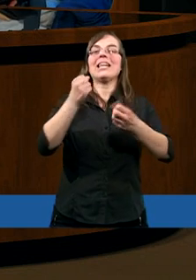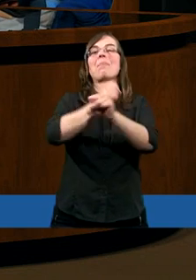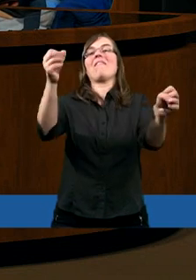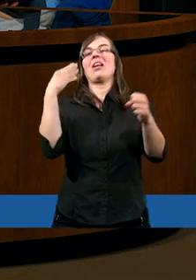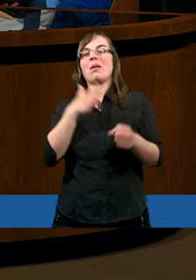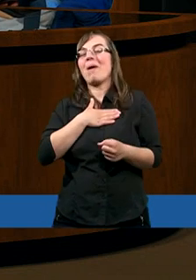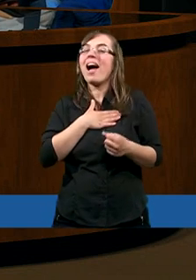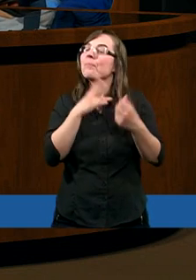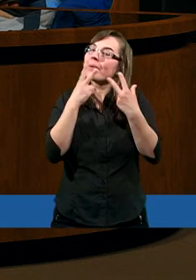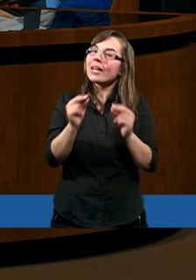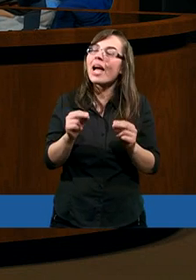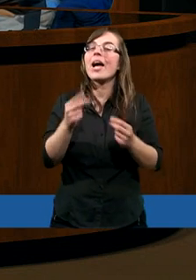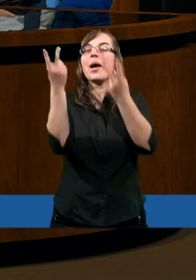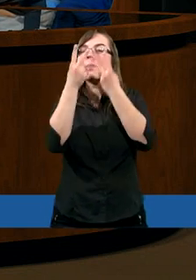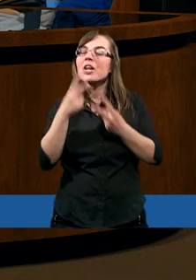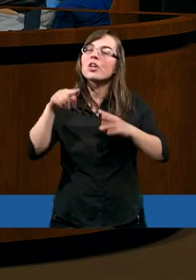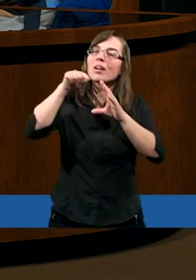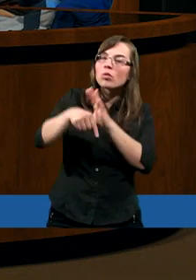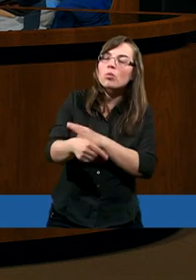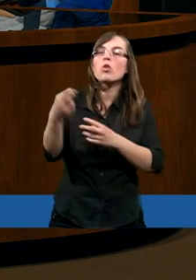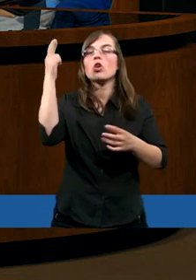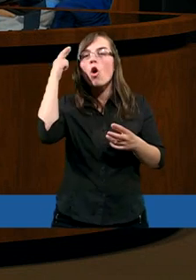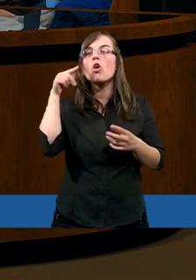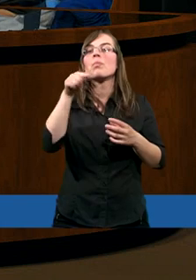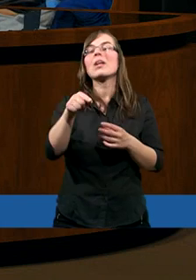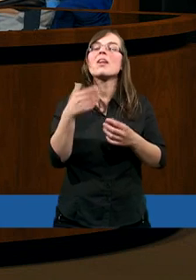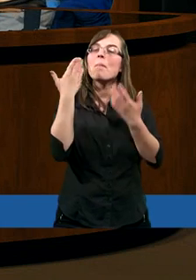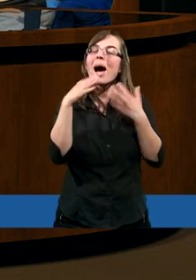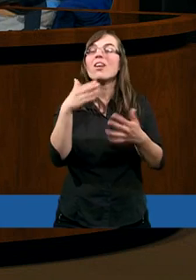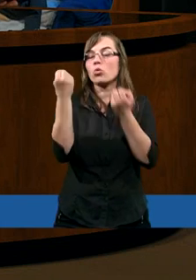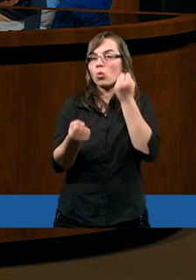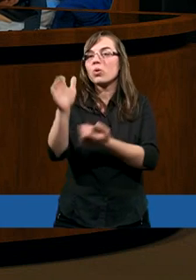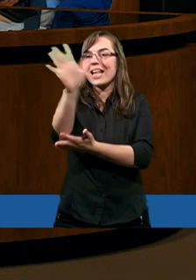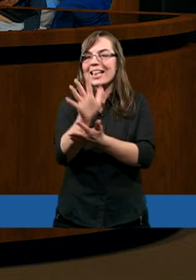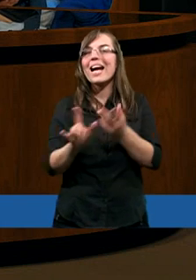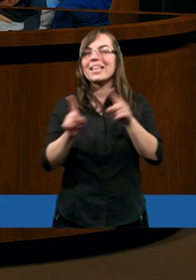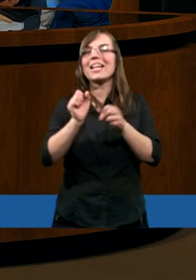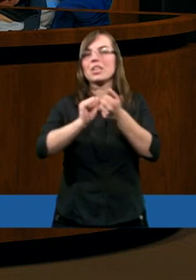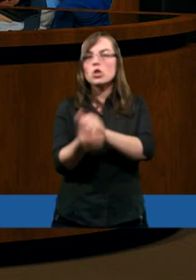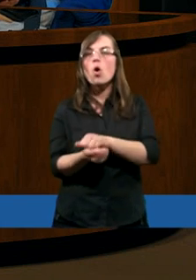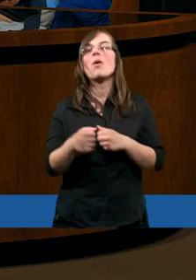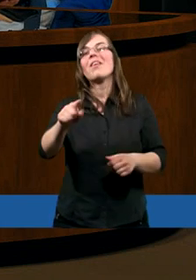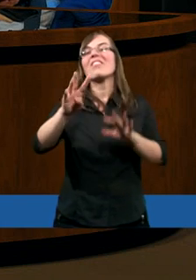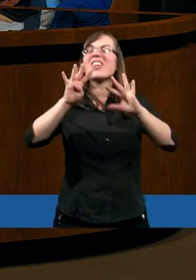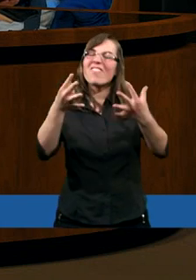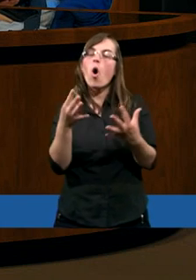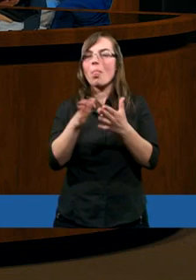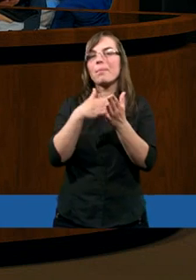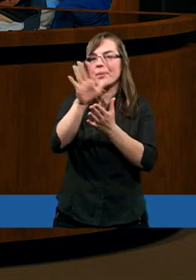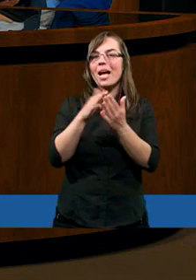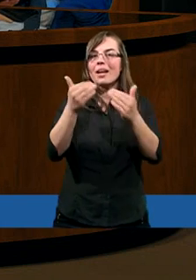zanim jeszcze przejdziemy dalej, przeczytajmy właśnie te chyba dwa dosyć trudne teksty, szczególnie dziewiąty.